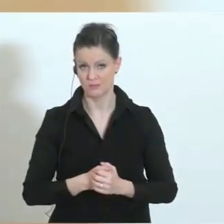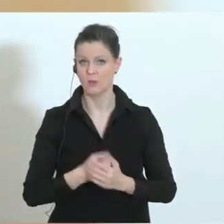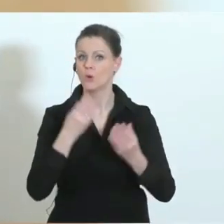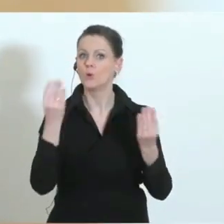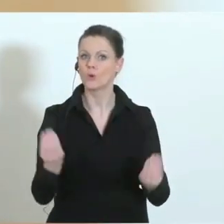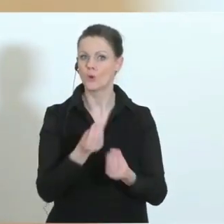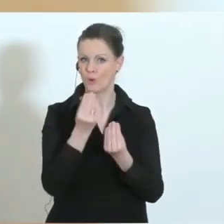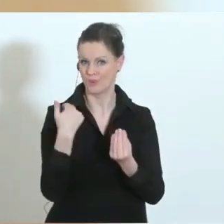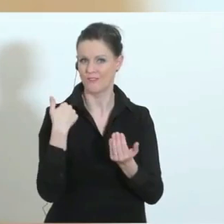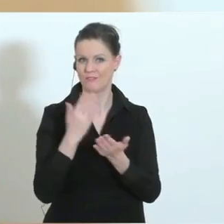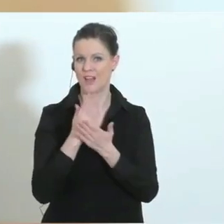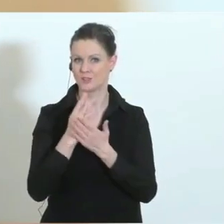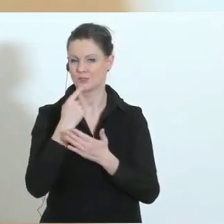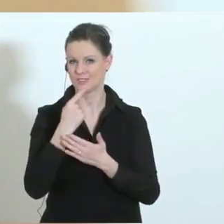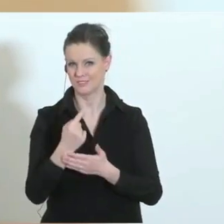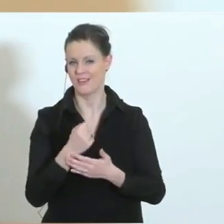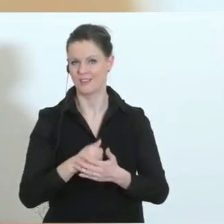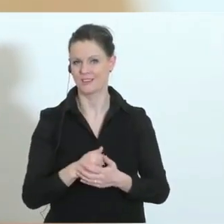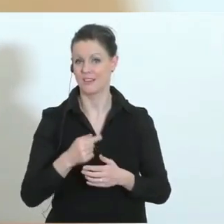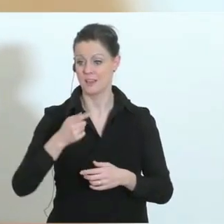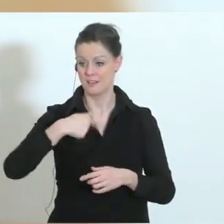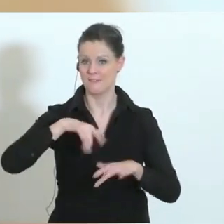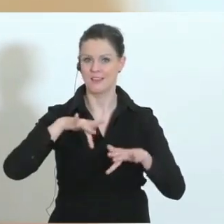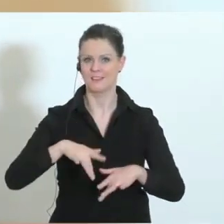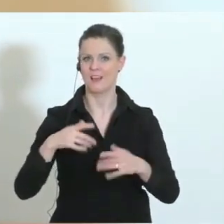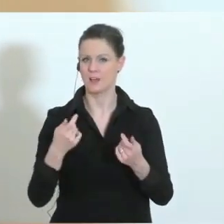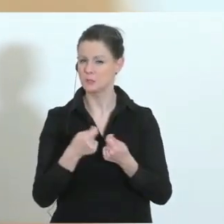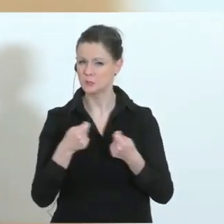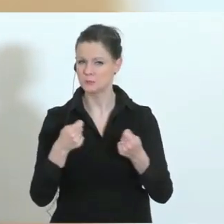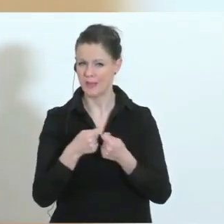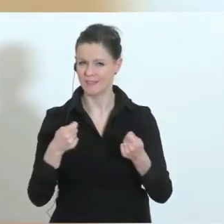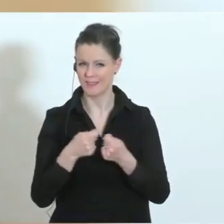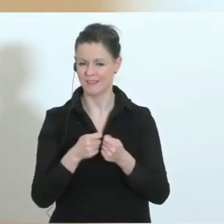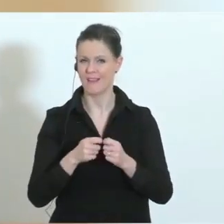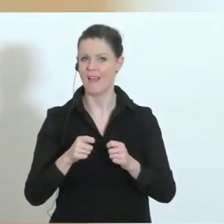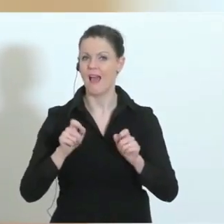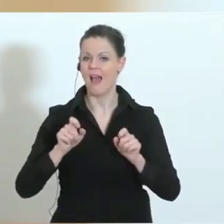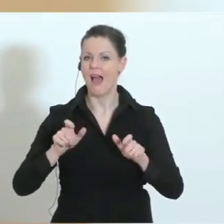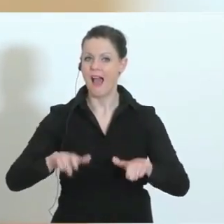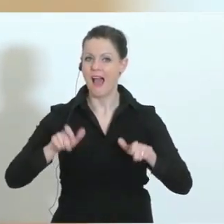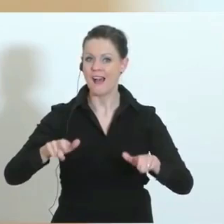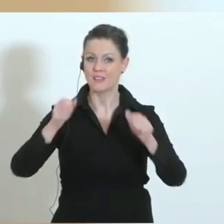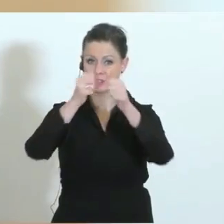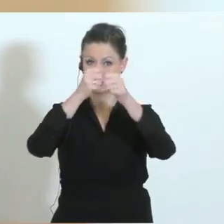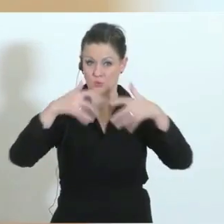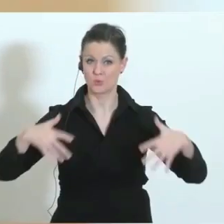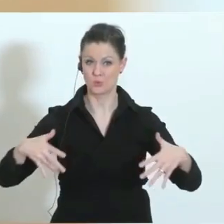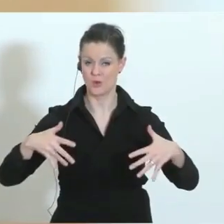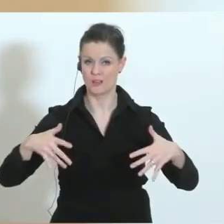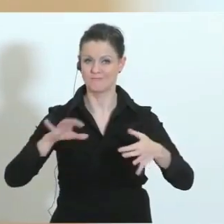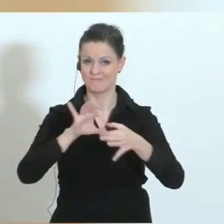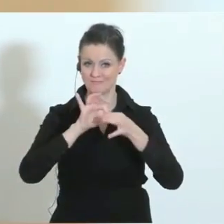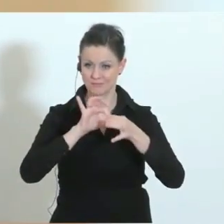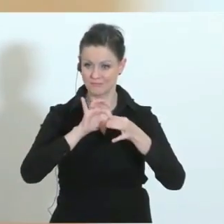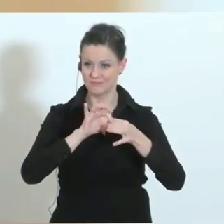tun, ich habe es vorhin schon gesagt, dass bei uns spannenderweise die Altersstruktur der Erkrankten mit der Altersstruktur